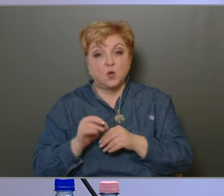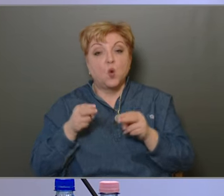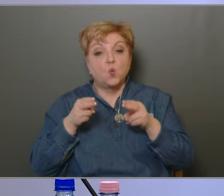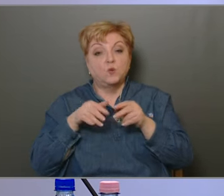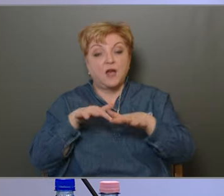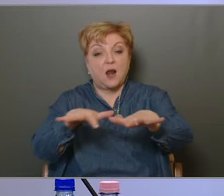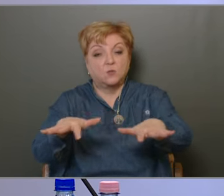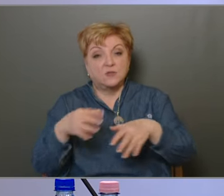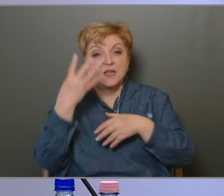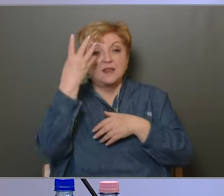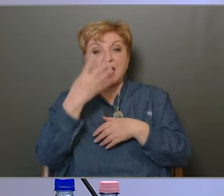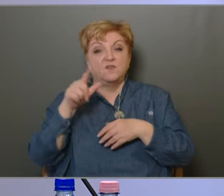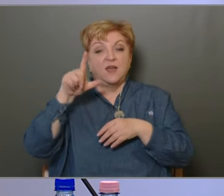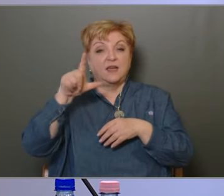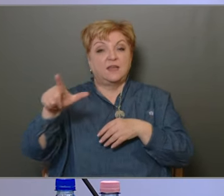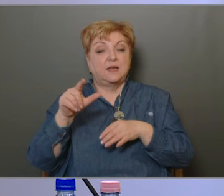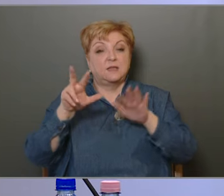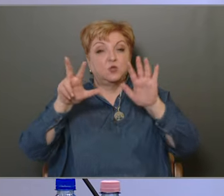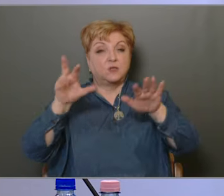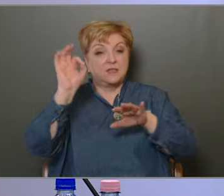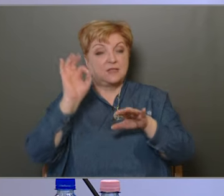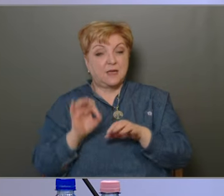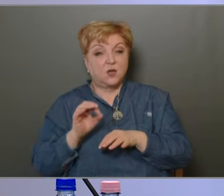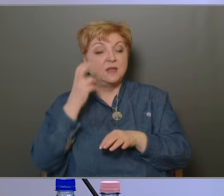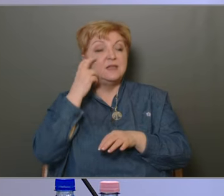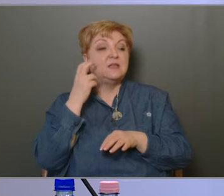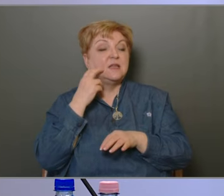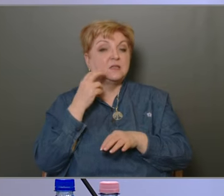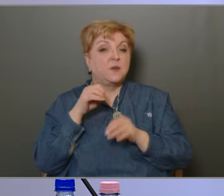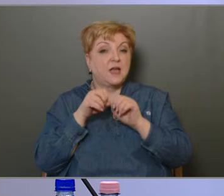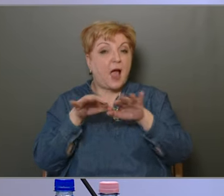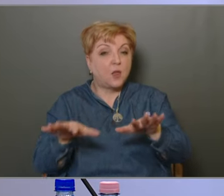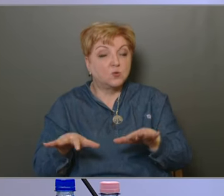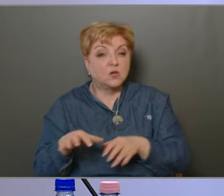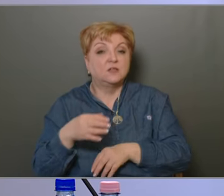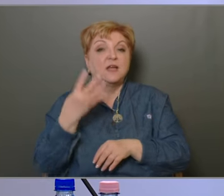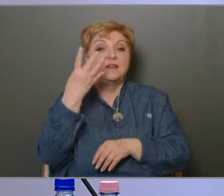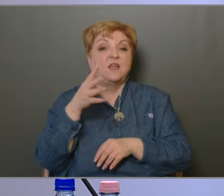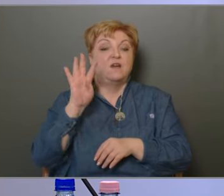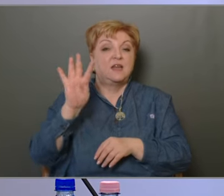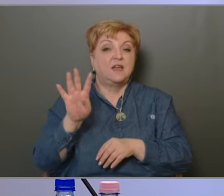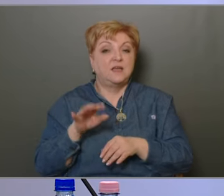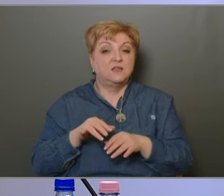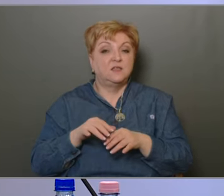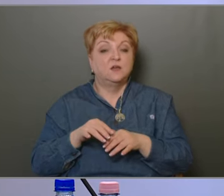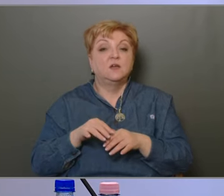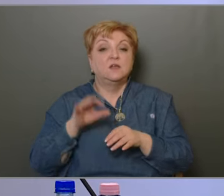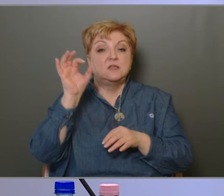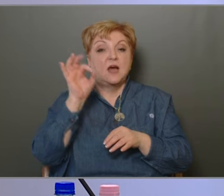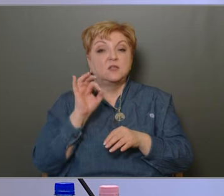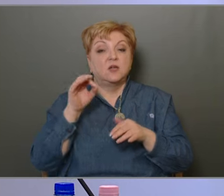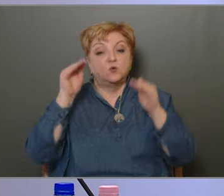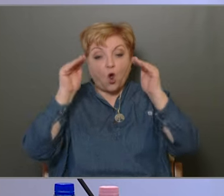az úthálózat 42,8%-os, az intézményhálózat 44%-osan alacsony